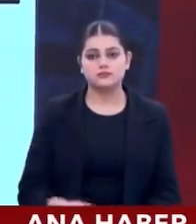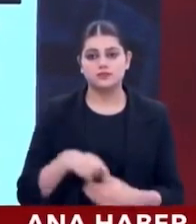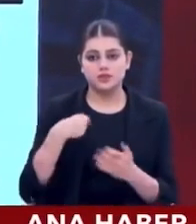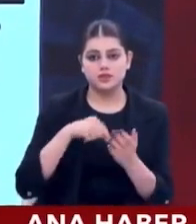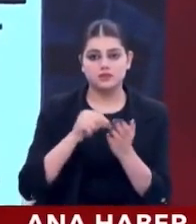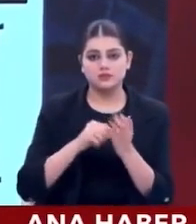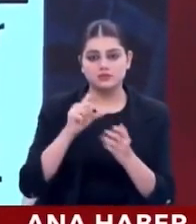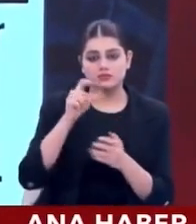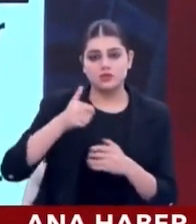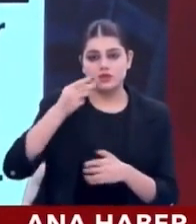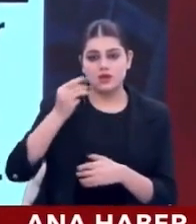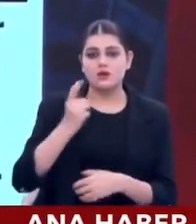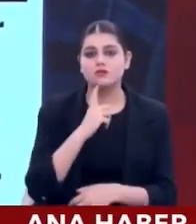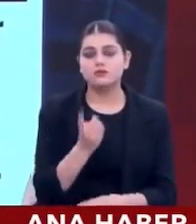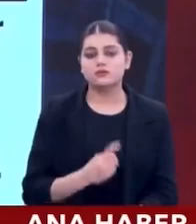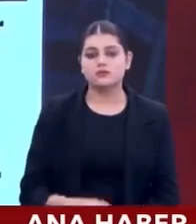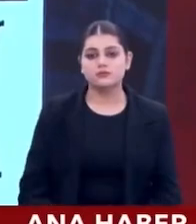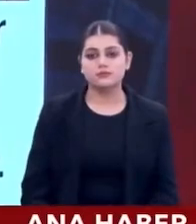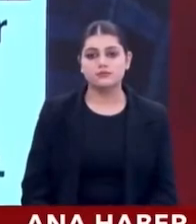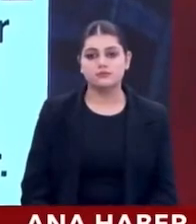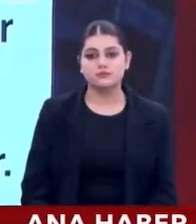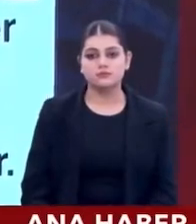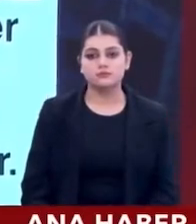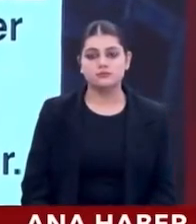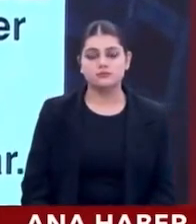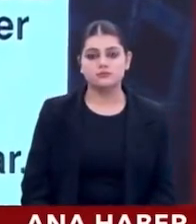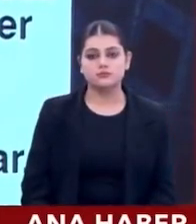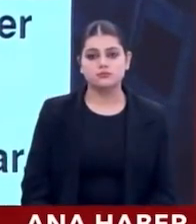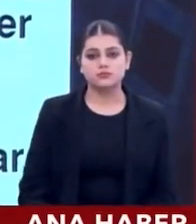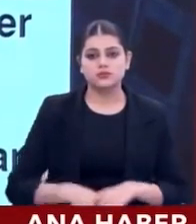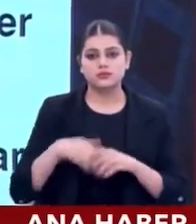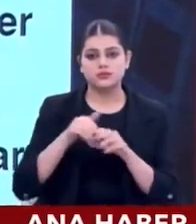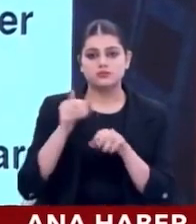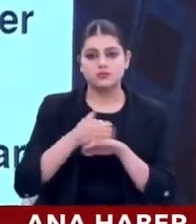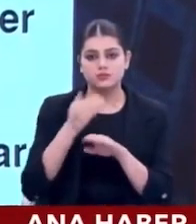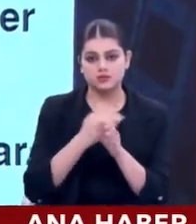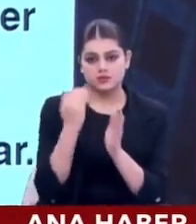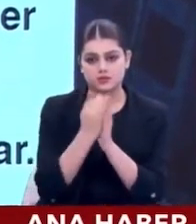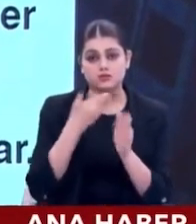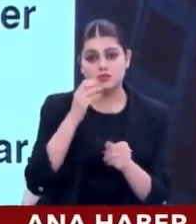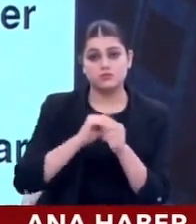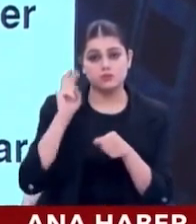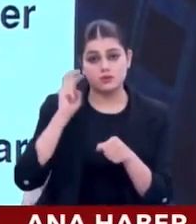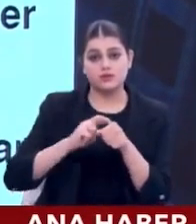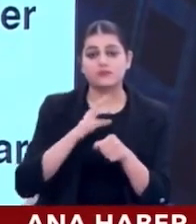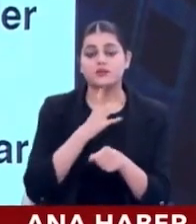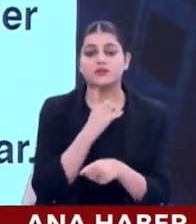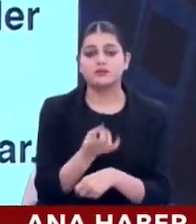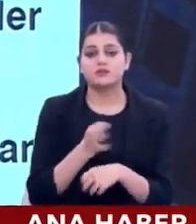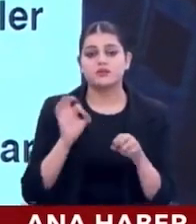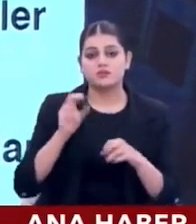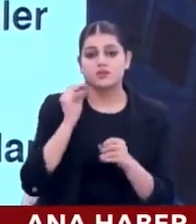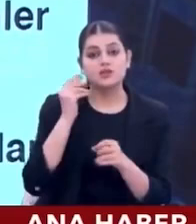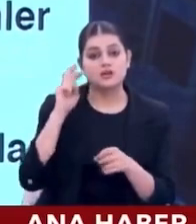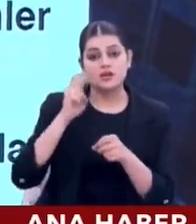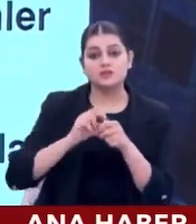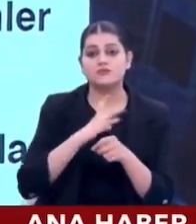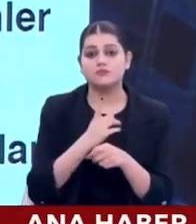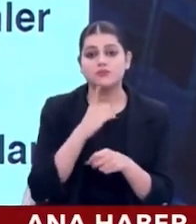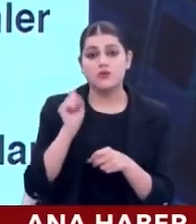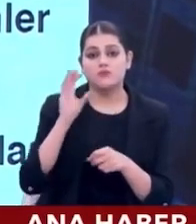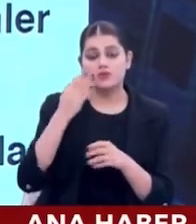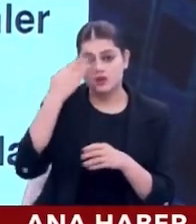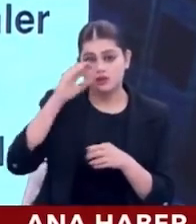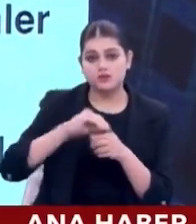İmza Cumhurbaşkanı Recep Tayyip Erdoğan seçimden önceki işte vaat ve imzası da burada. Gençler de bunu hatırlatıyor öğretmen